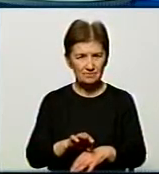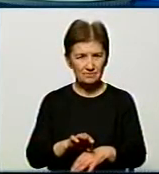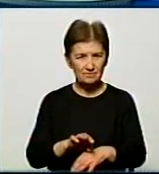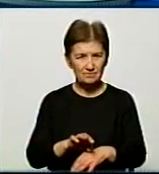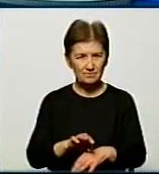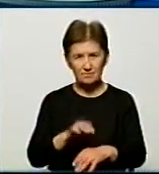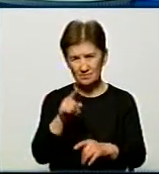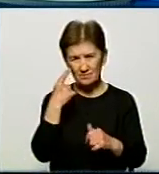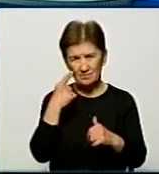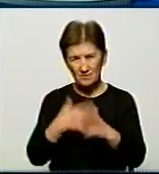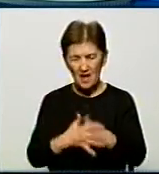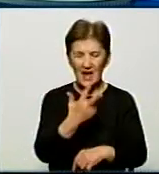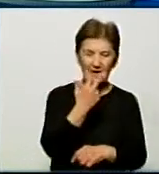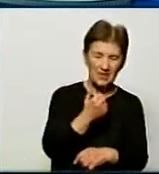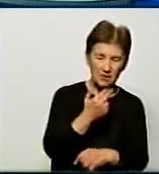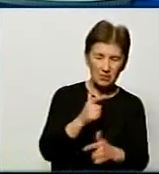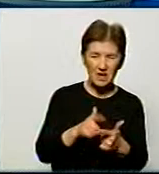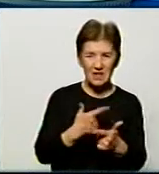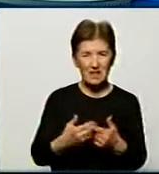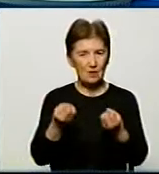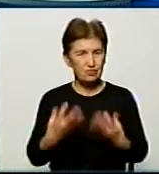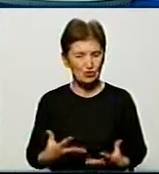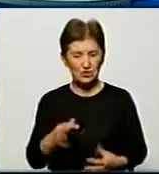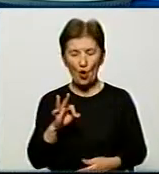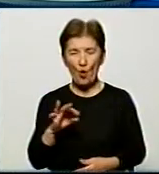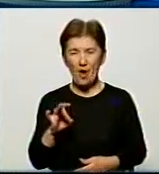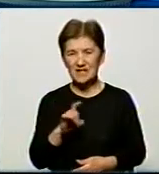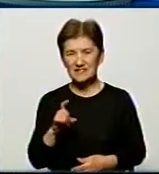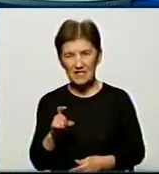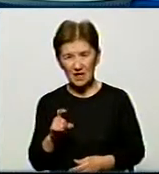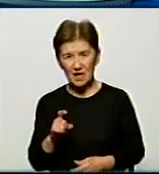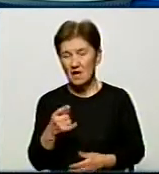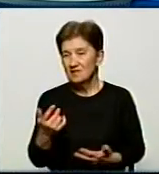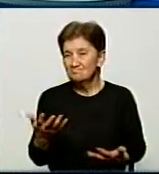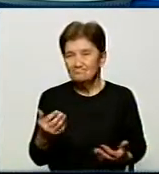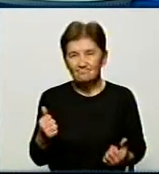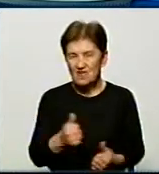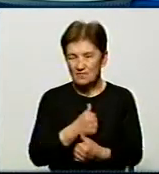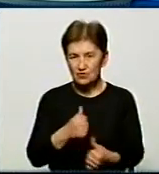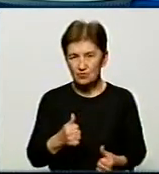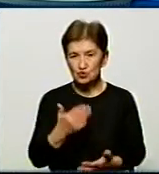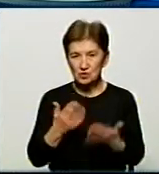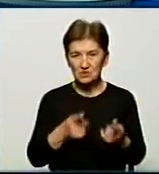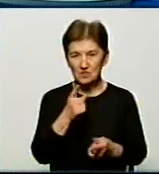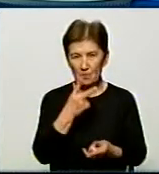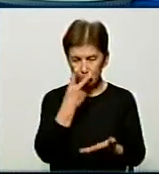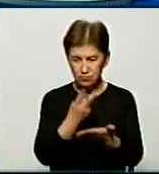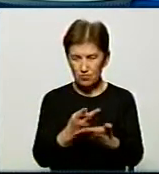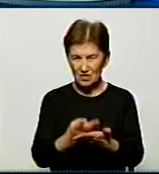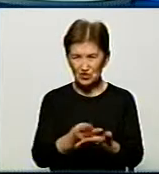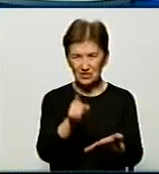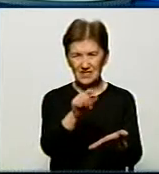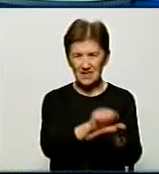зрозуміти, грип чи просто гострореспіраторний вірусний інфекцій майже неможливо. Якщо ви побачите всі публікації, які вони,